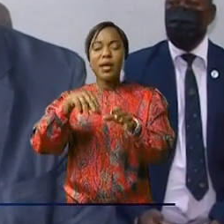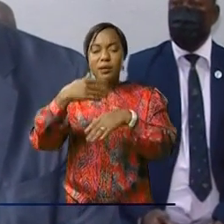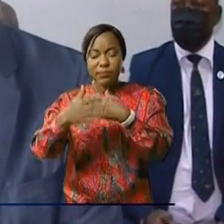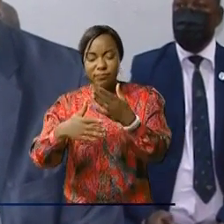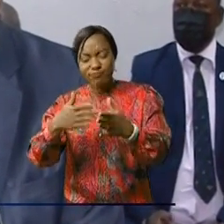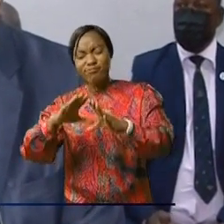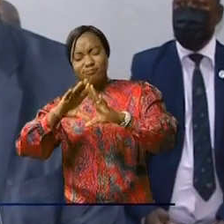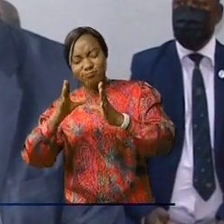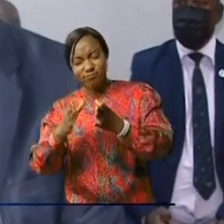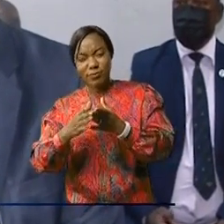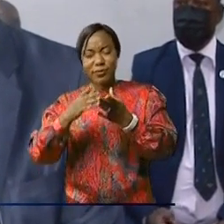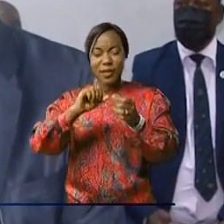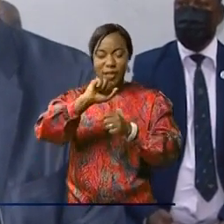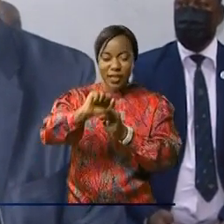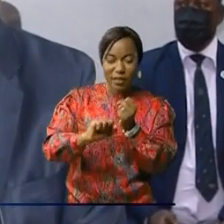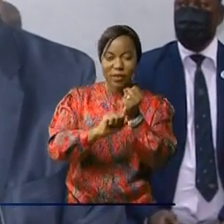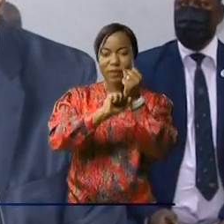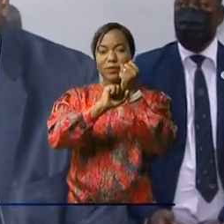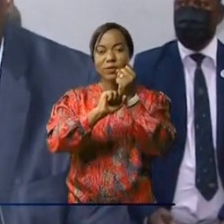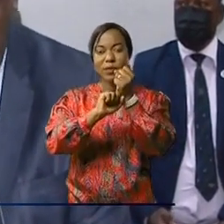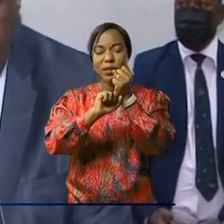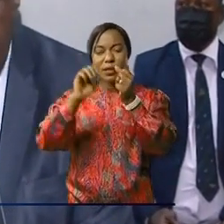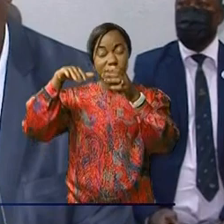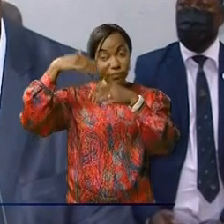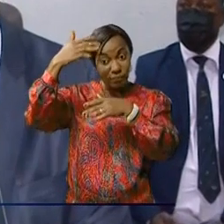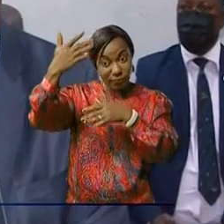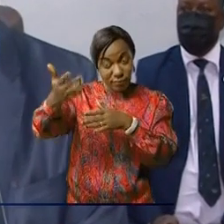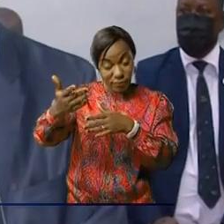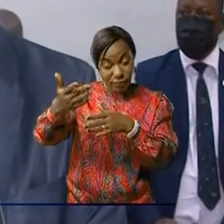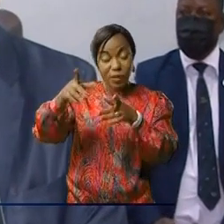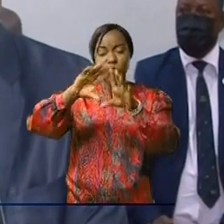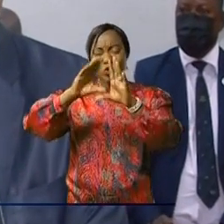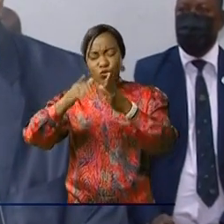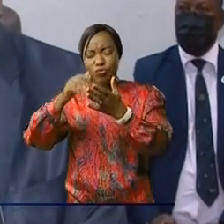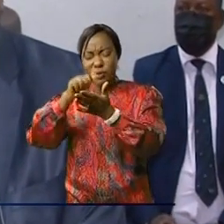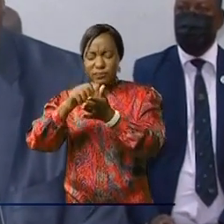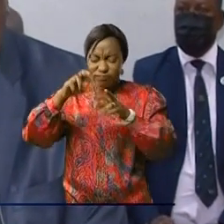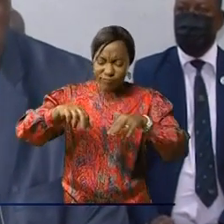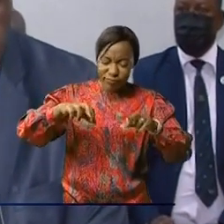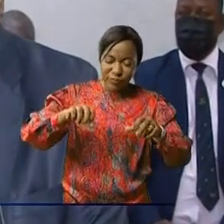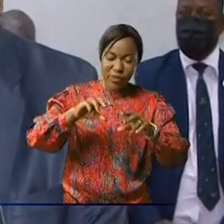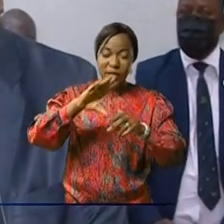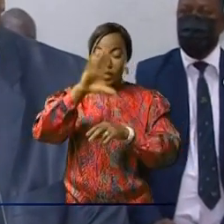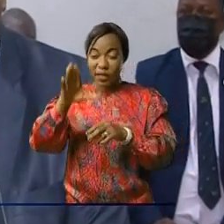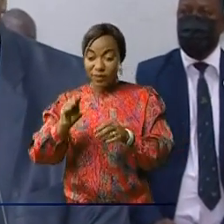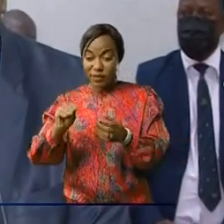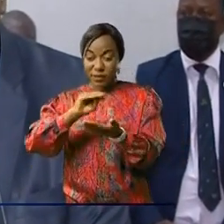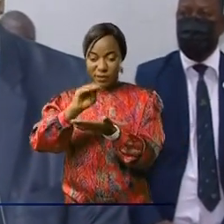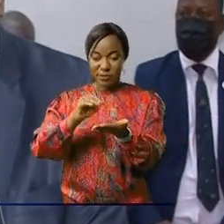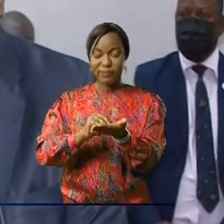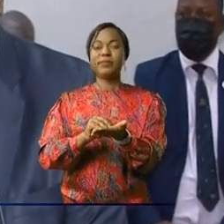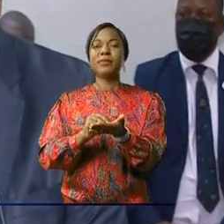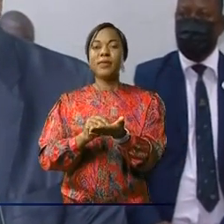benchmarking, le renforcement de la prospective et de la planification d'éthique à l'Afrique centrale. Il s'agira